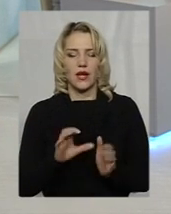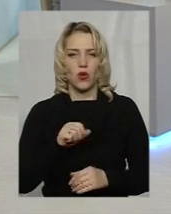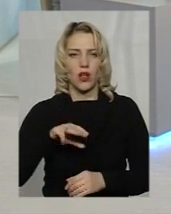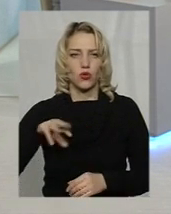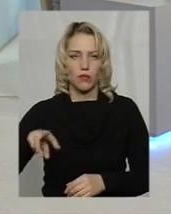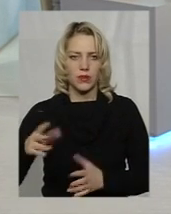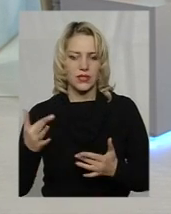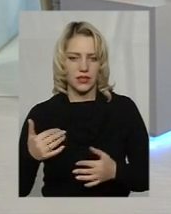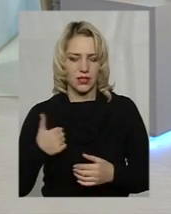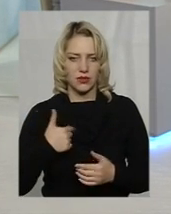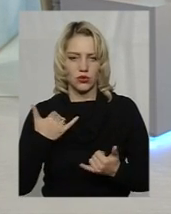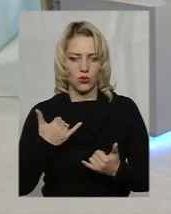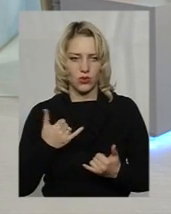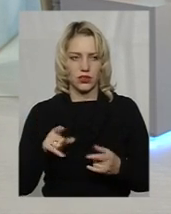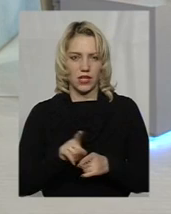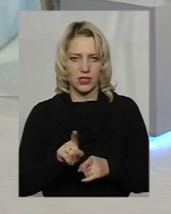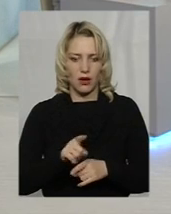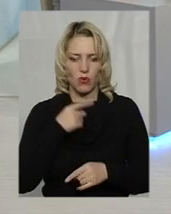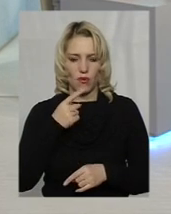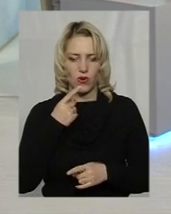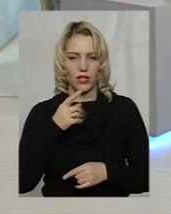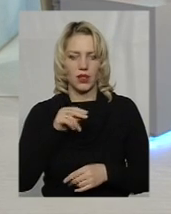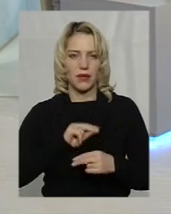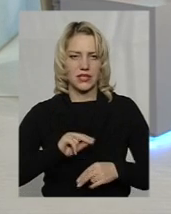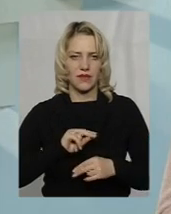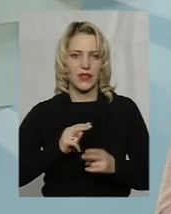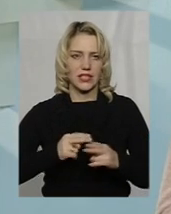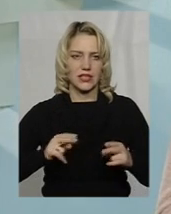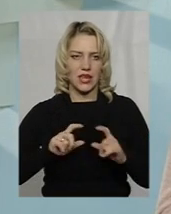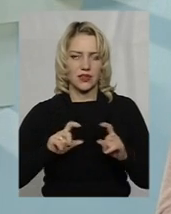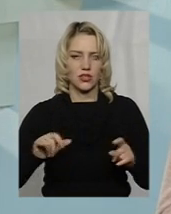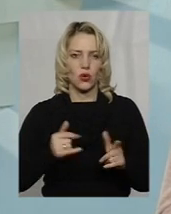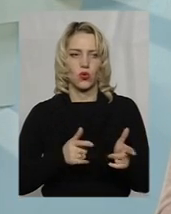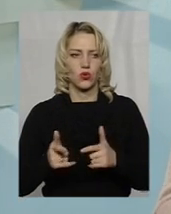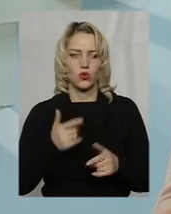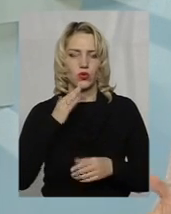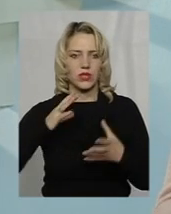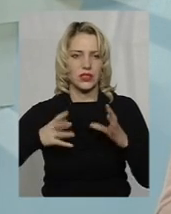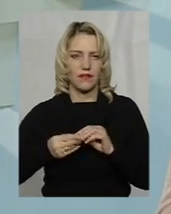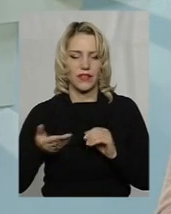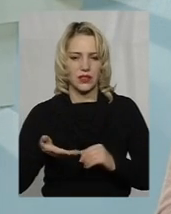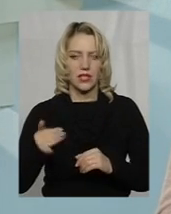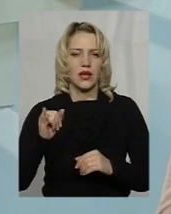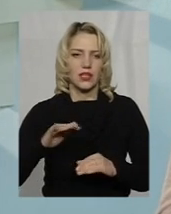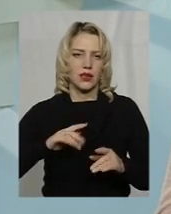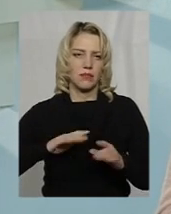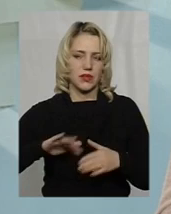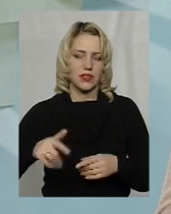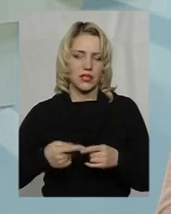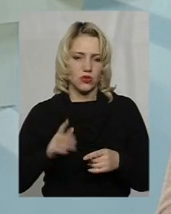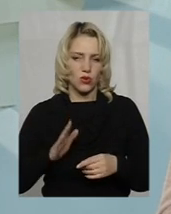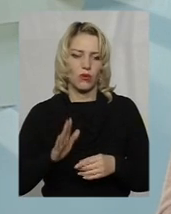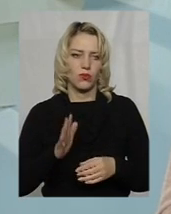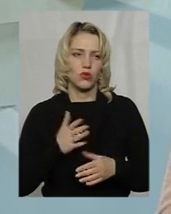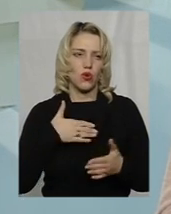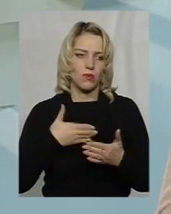наскільки сьогодні так само сказали працівники станції, готує цей звіт, після чого будуть з Міністерством екології проведені громадські